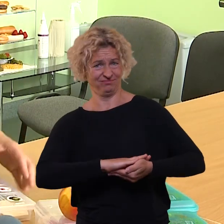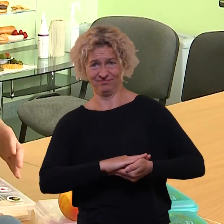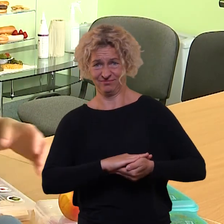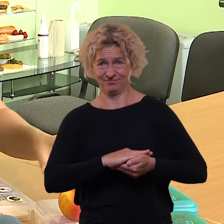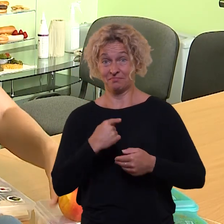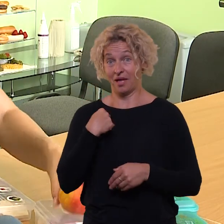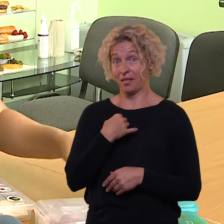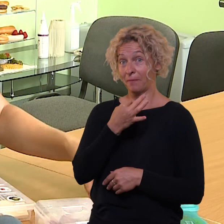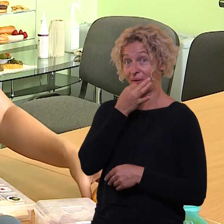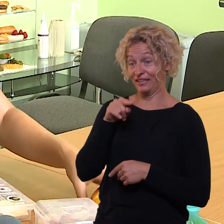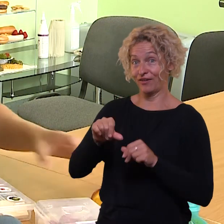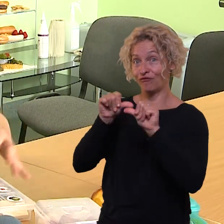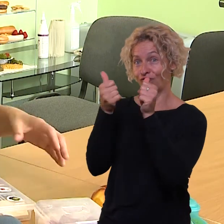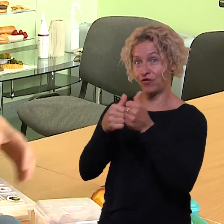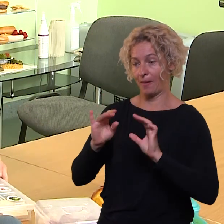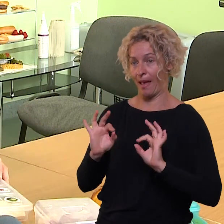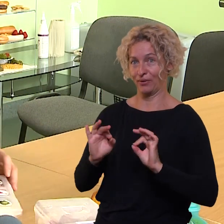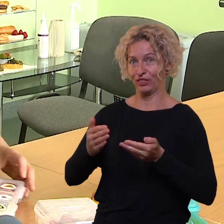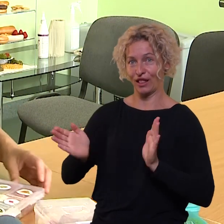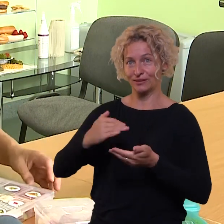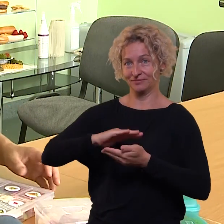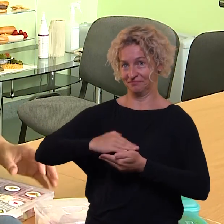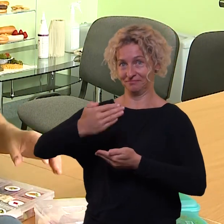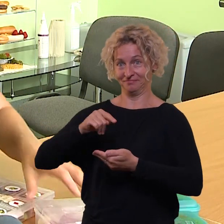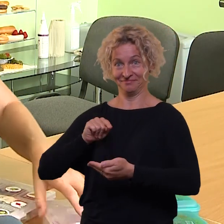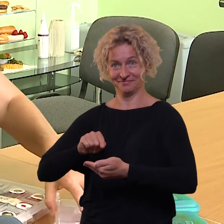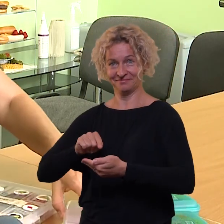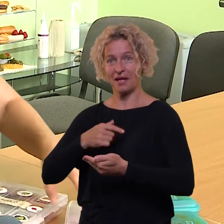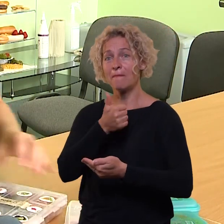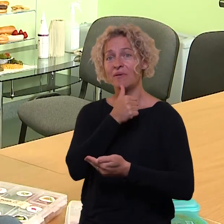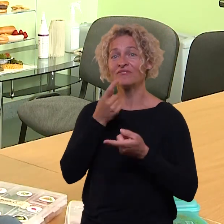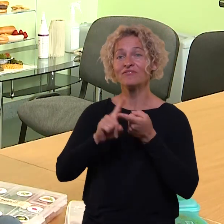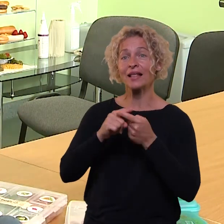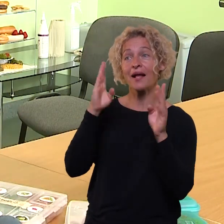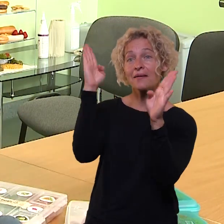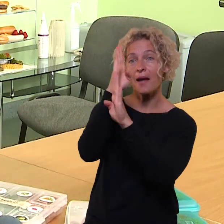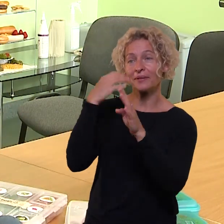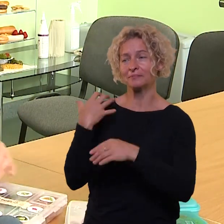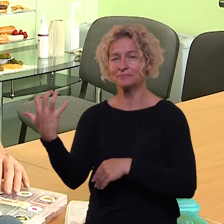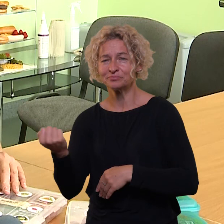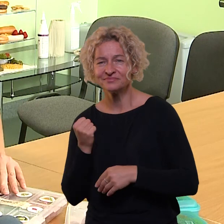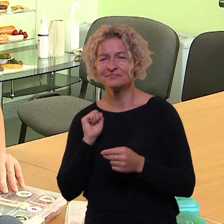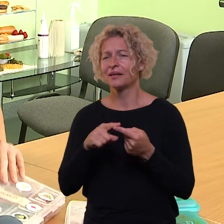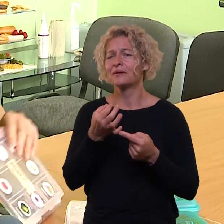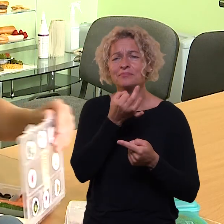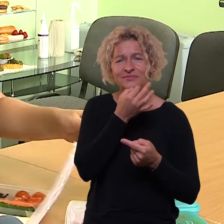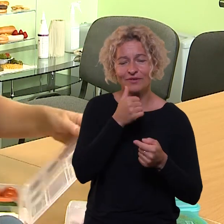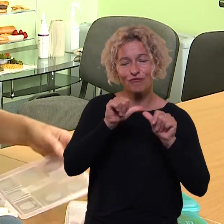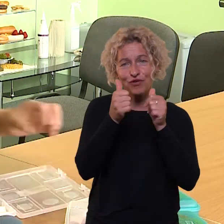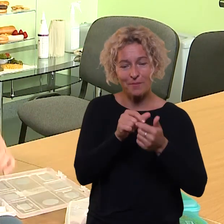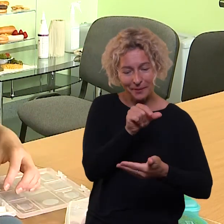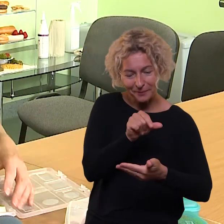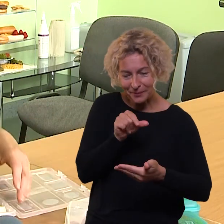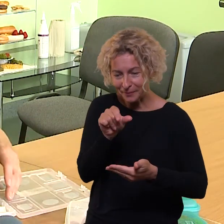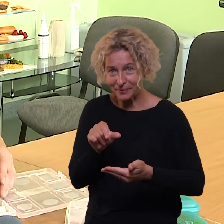aš mėgstu įvairias dėžutės, šiai yra mano sunėnų dėžutės, kurias pasieman, kainam, kur nors į gamtą. Tai tiesiog aš mėgstu tokios, kad